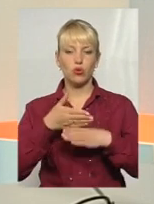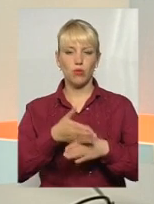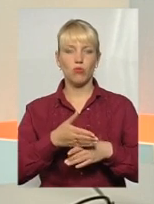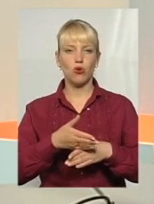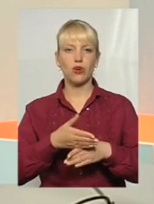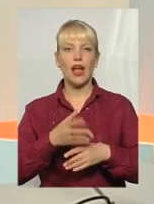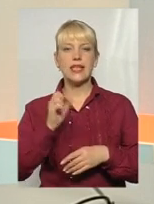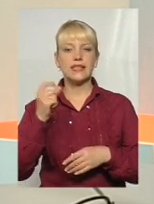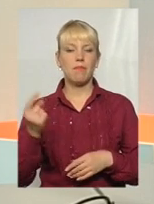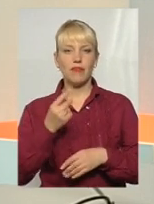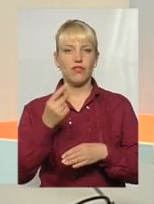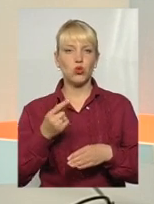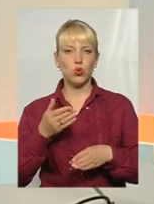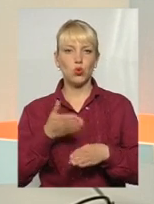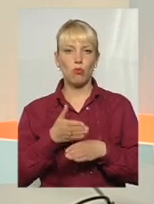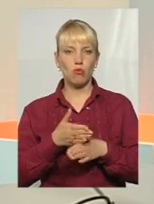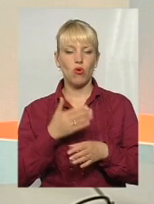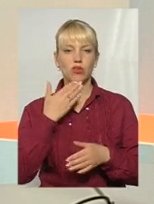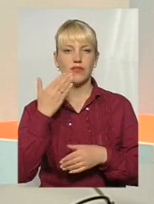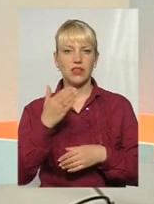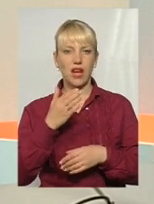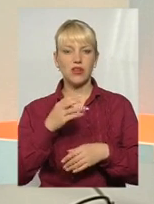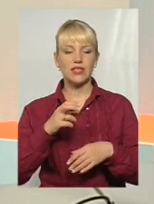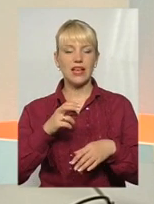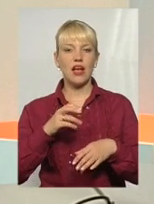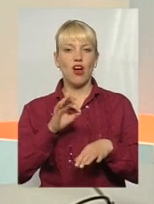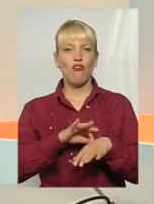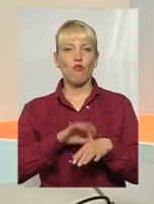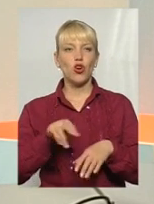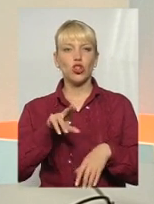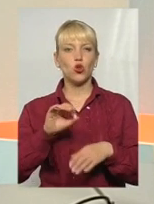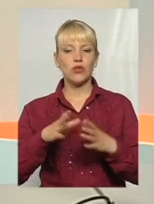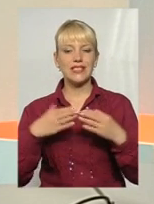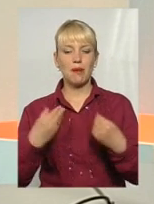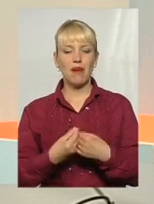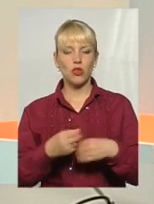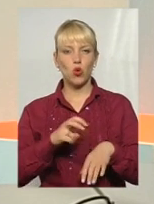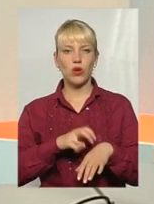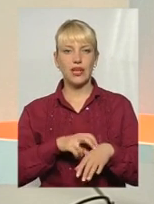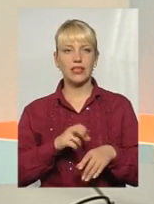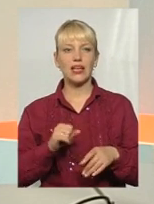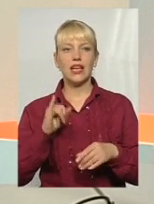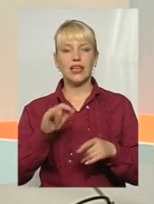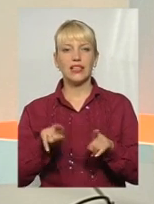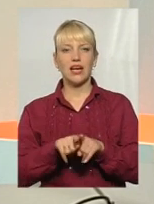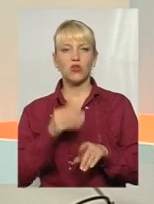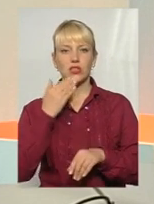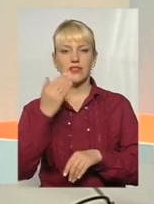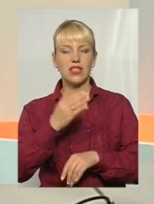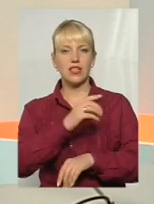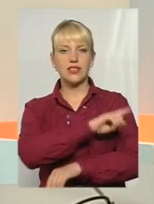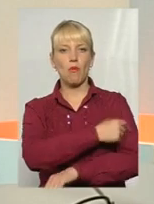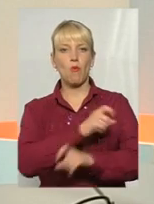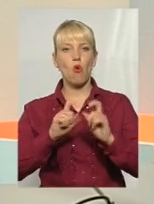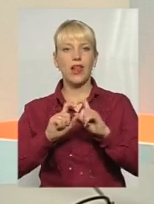За первіною допомогою хворі звертається до сімейного ліка, екстреної медичні допомоги надається, а також звертається в поліклініку